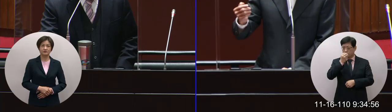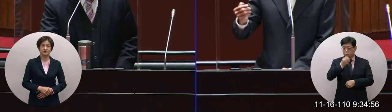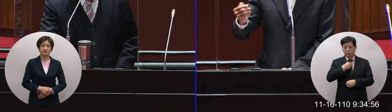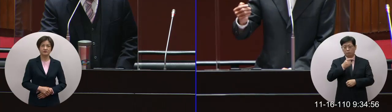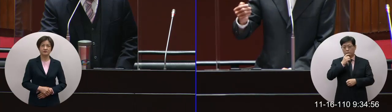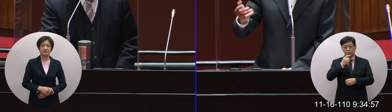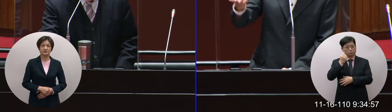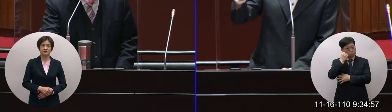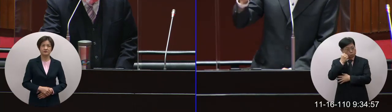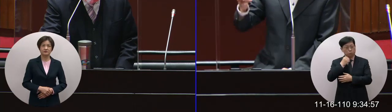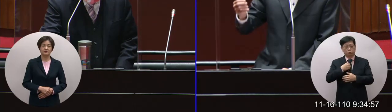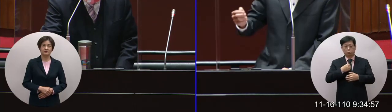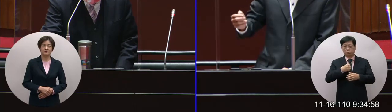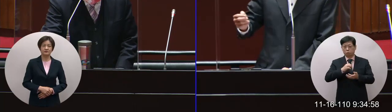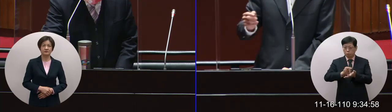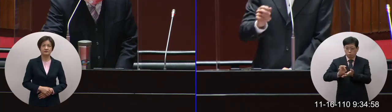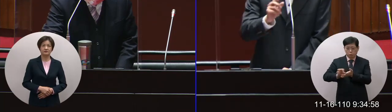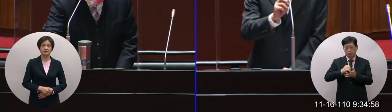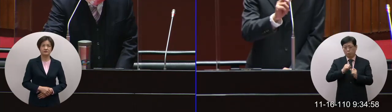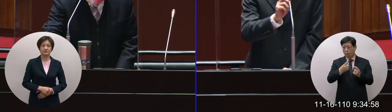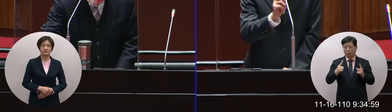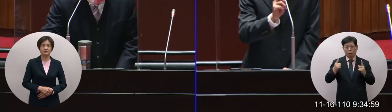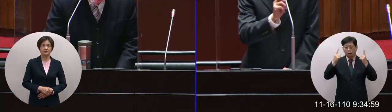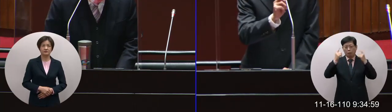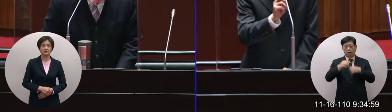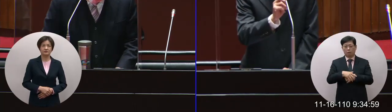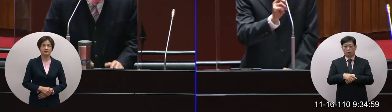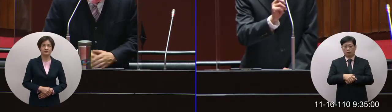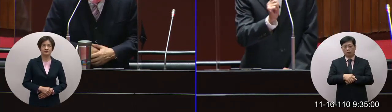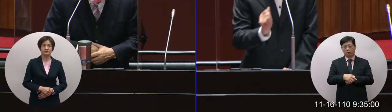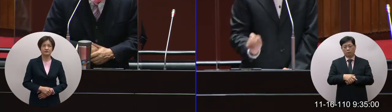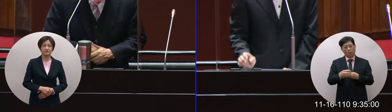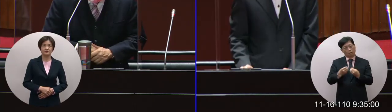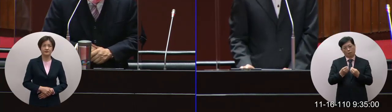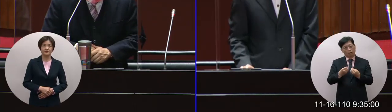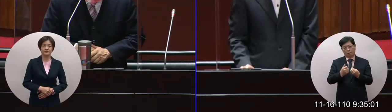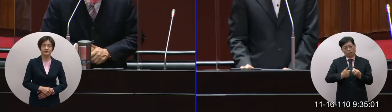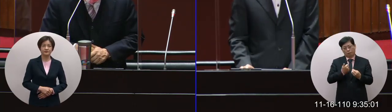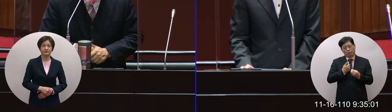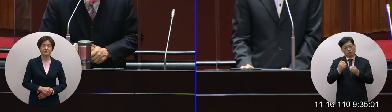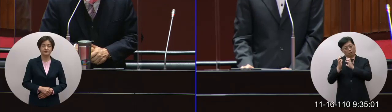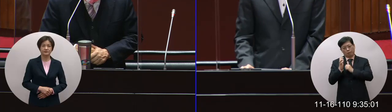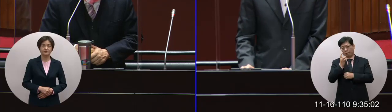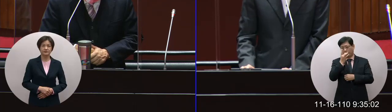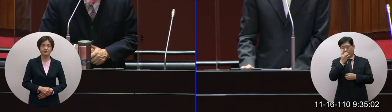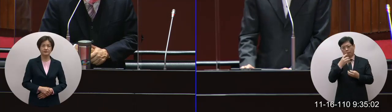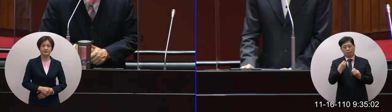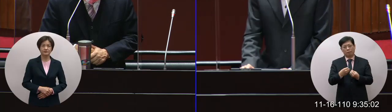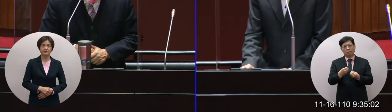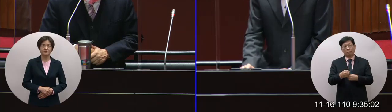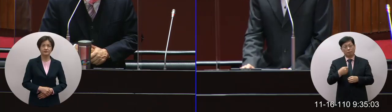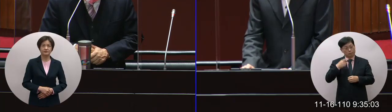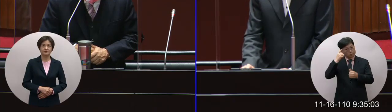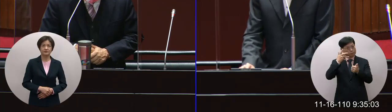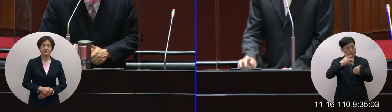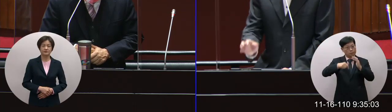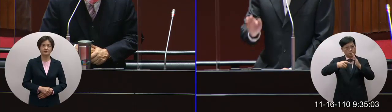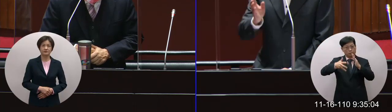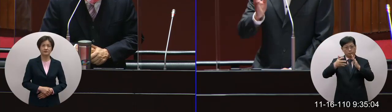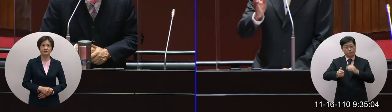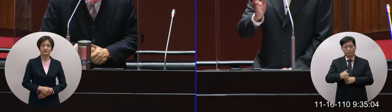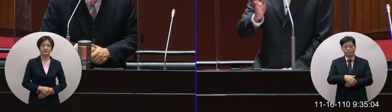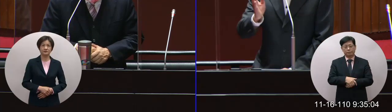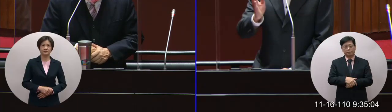娛樂各方面都漲實在有一點堂不住了那請問一下院長